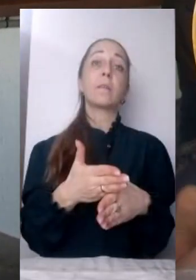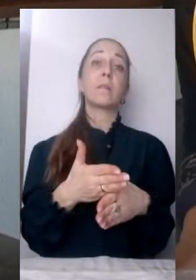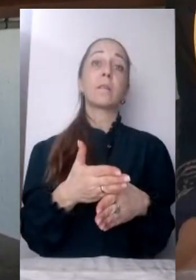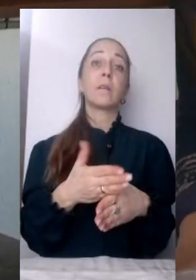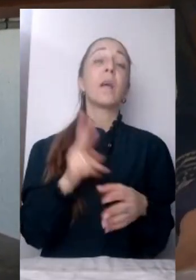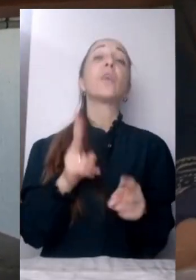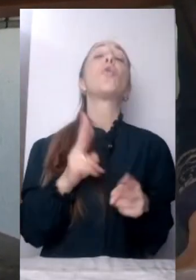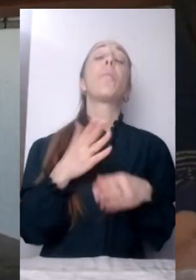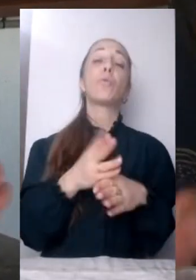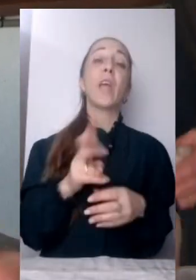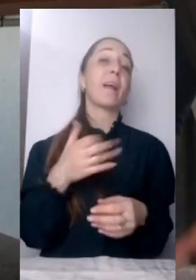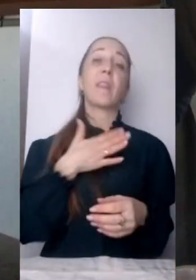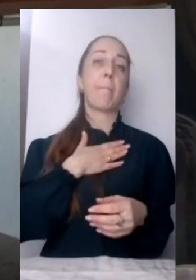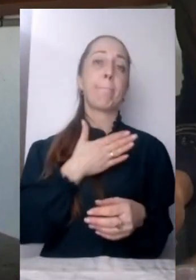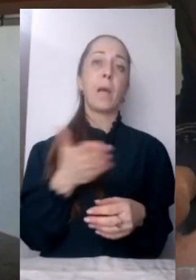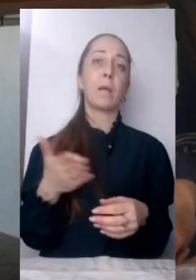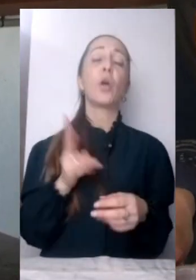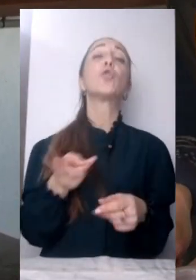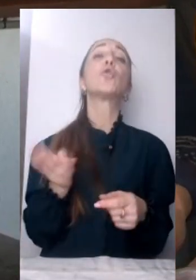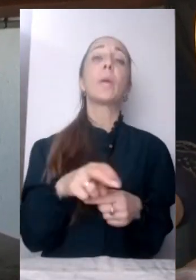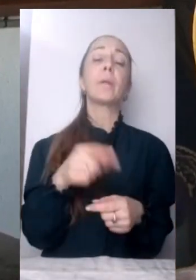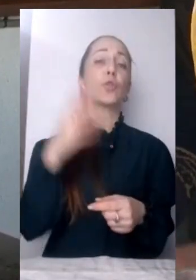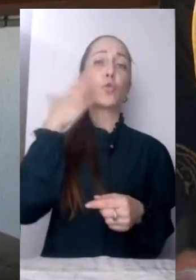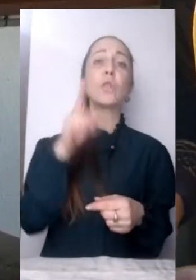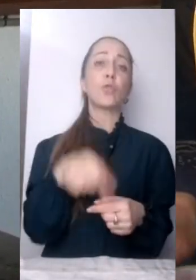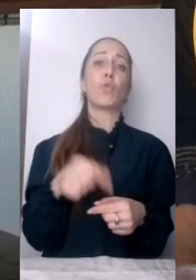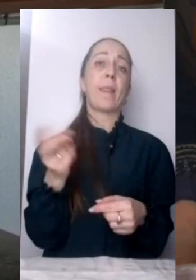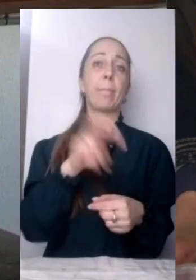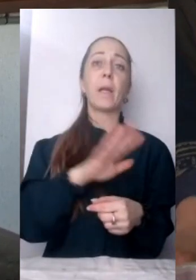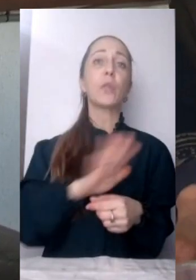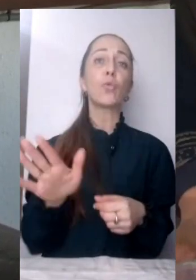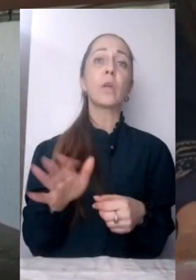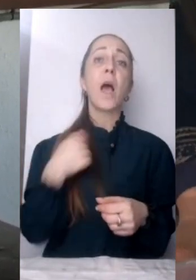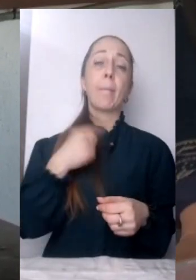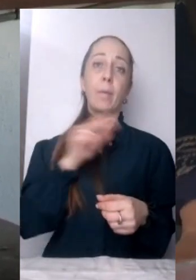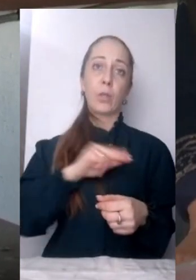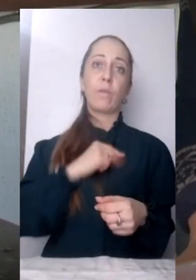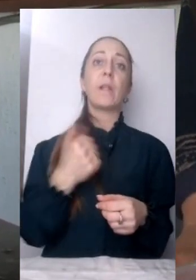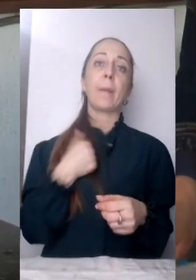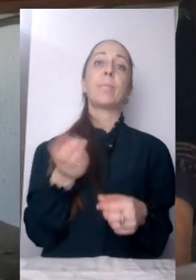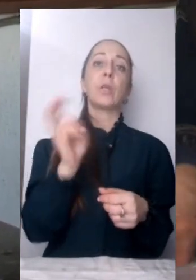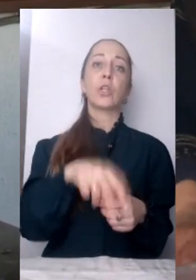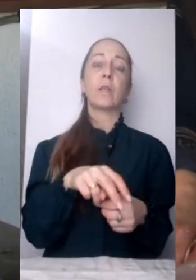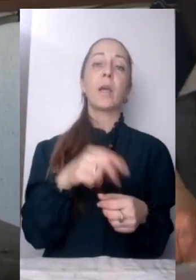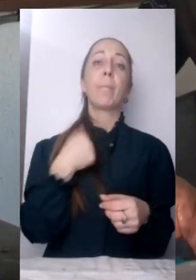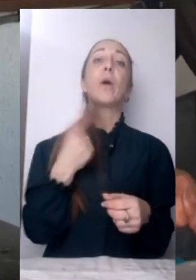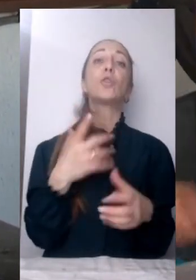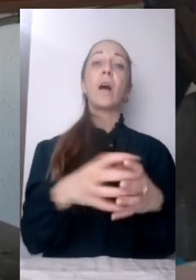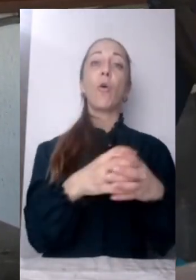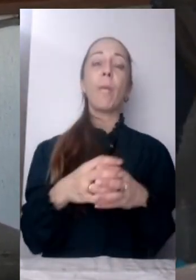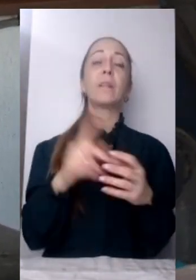Хто сюди прийде? Чужі сюди не прийдуть. А ми тут працювали, ми прийшли. одна команда, як одна сім'я, скільки років? Так.